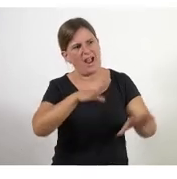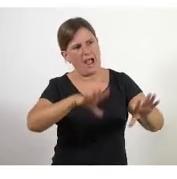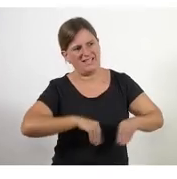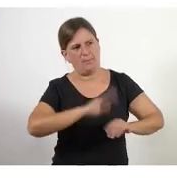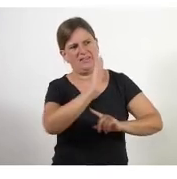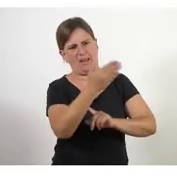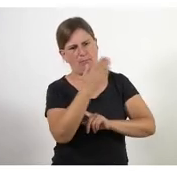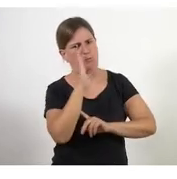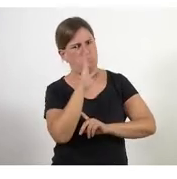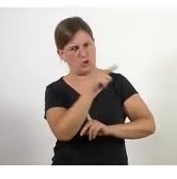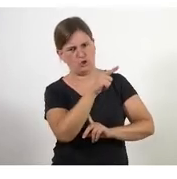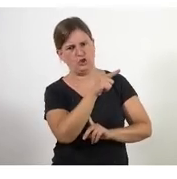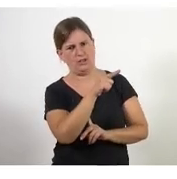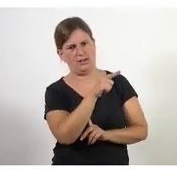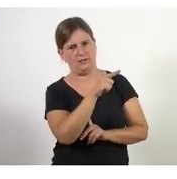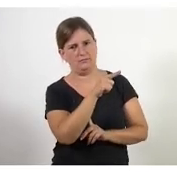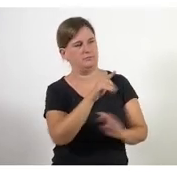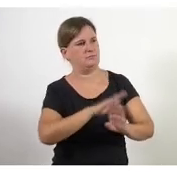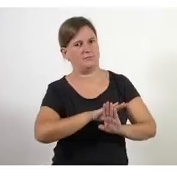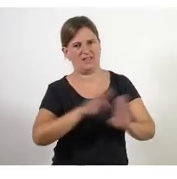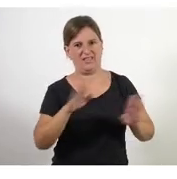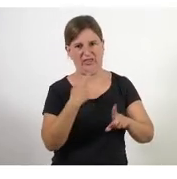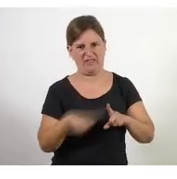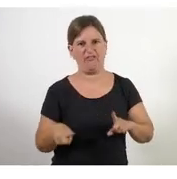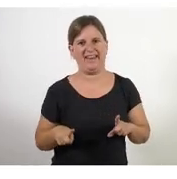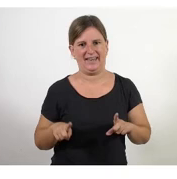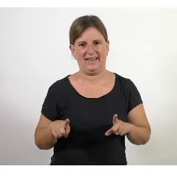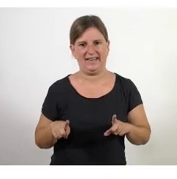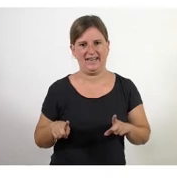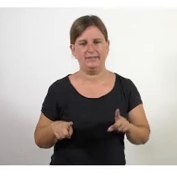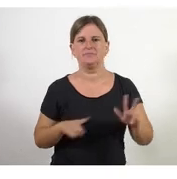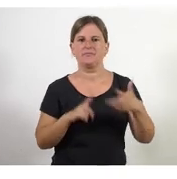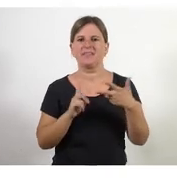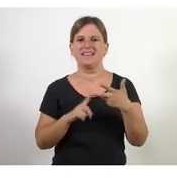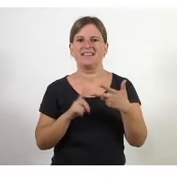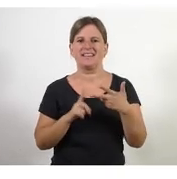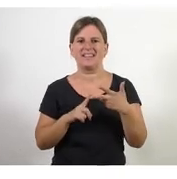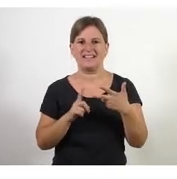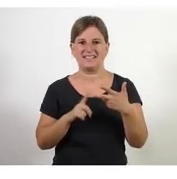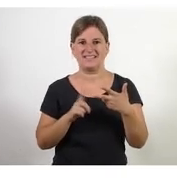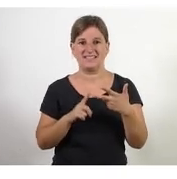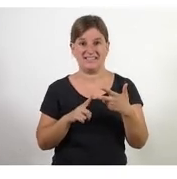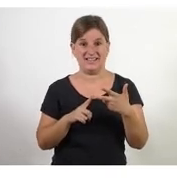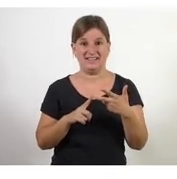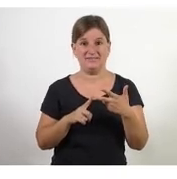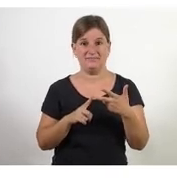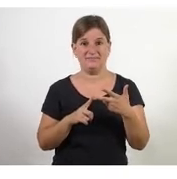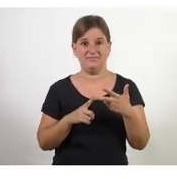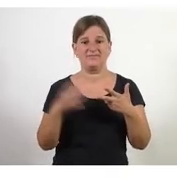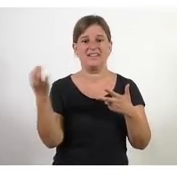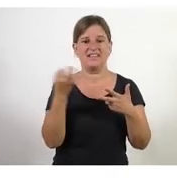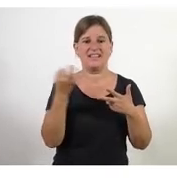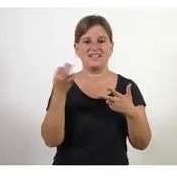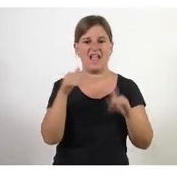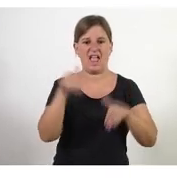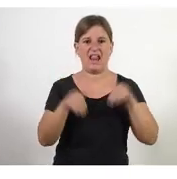com està i això és totalment diferent la tercera regla sociocràtica és de l'elecció sense candidats